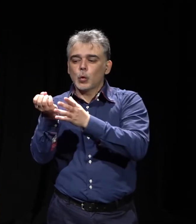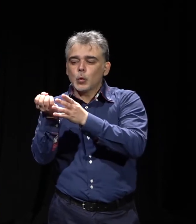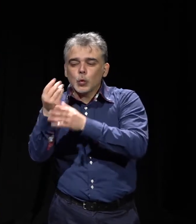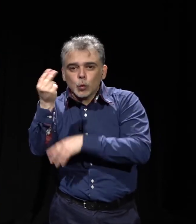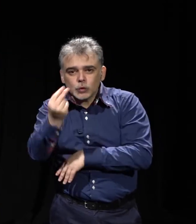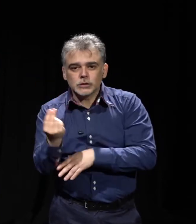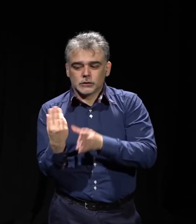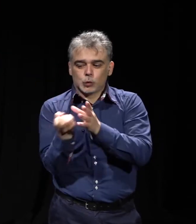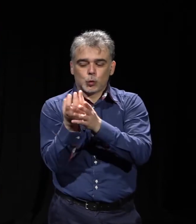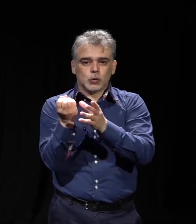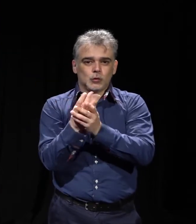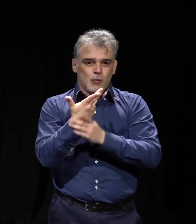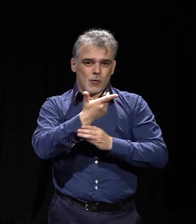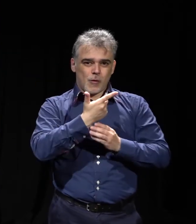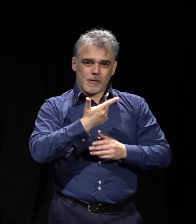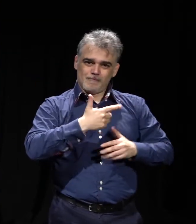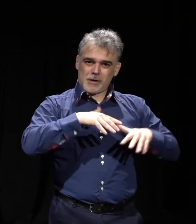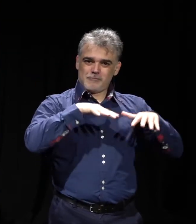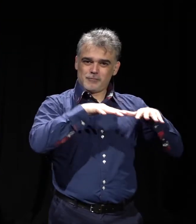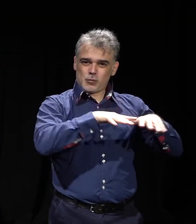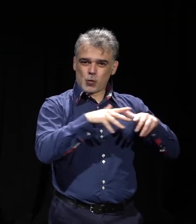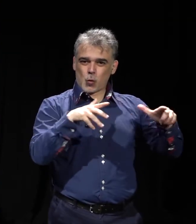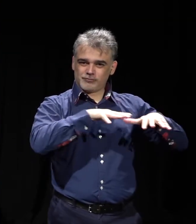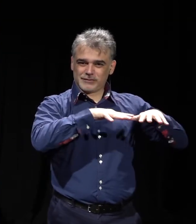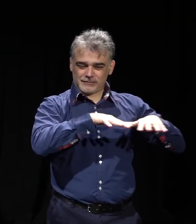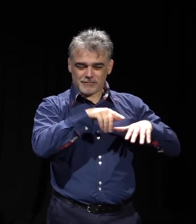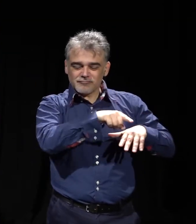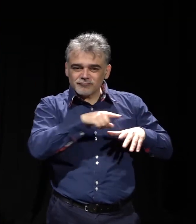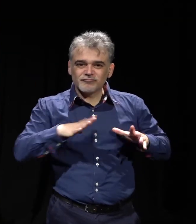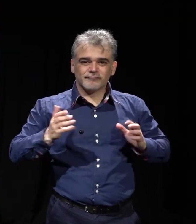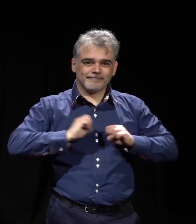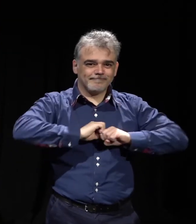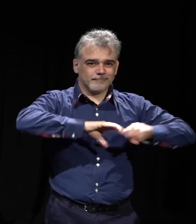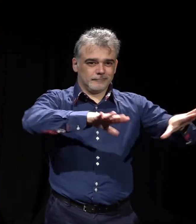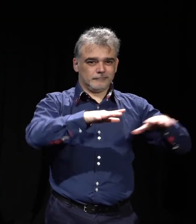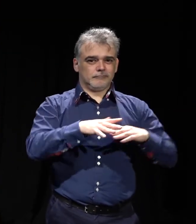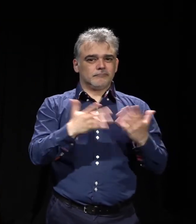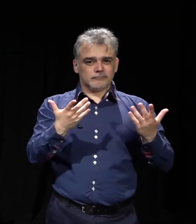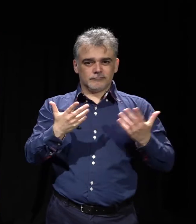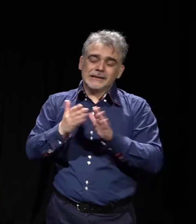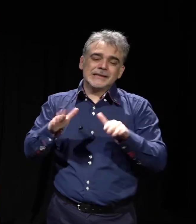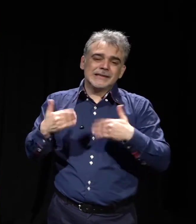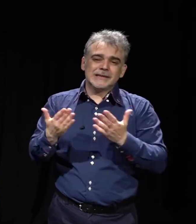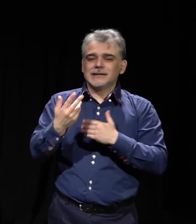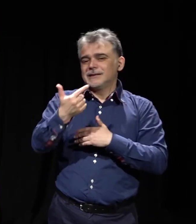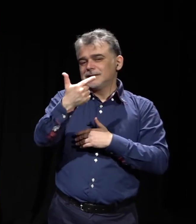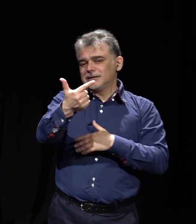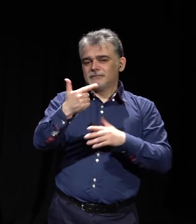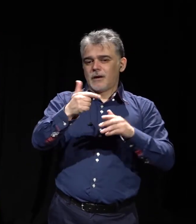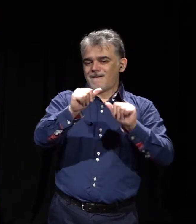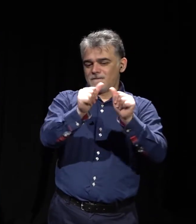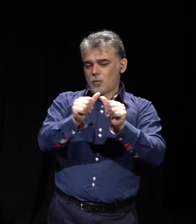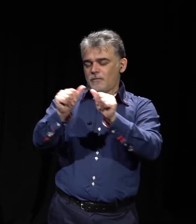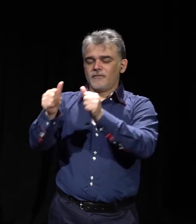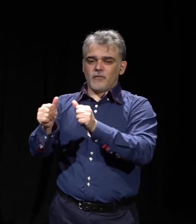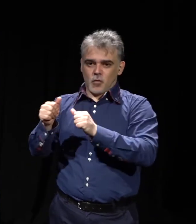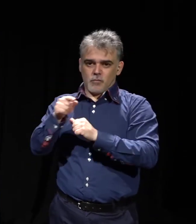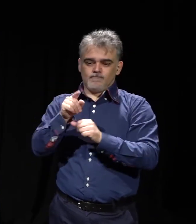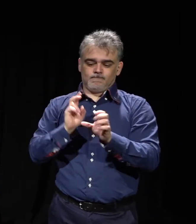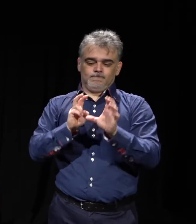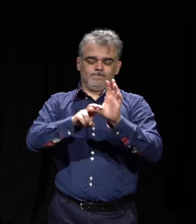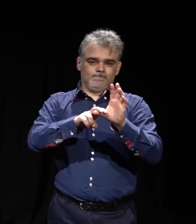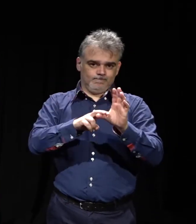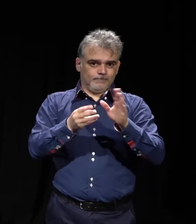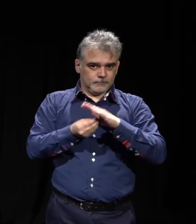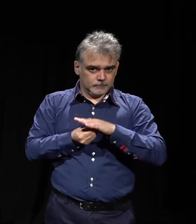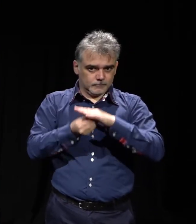two types of access support, particularly for disabled artists. Firstly, if a disabled artist is struggling